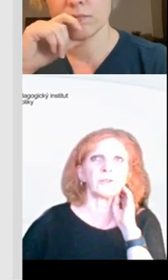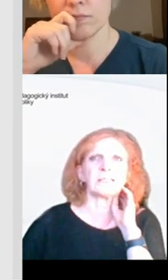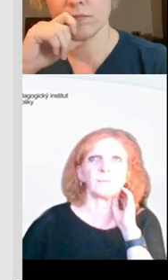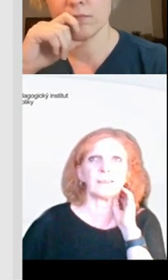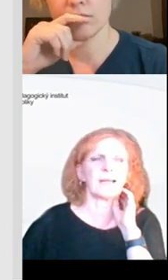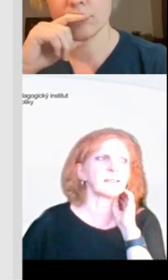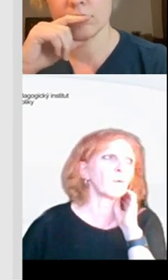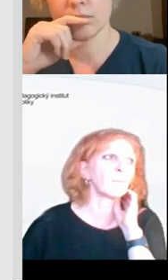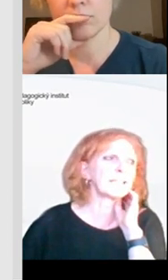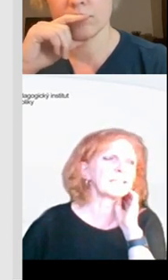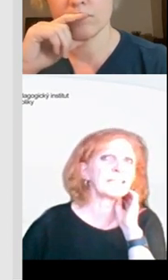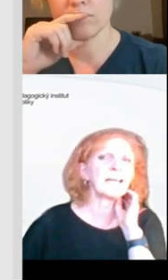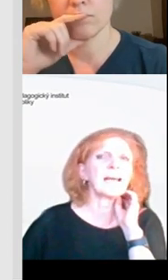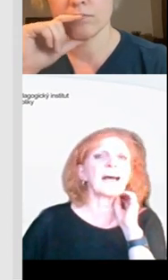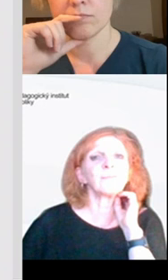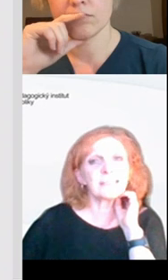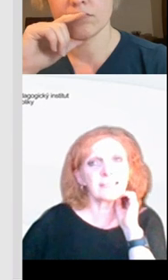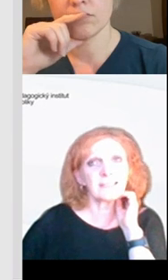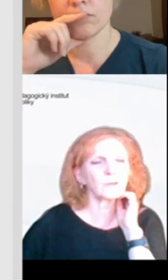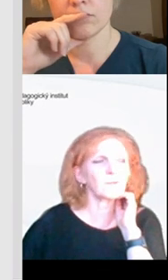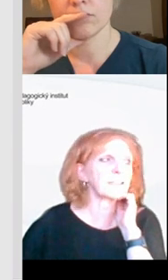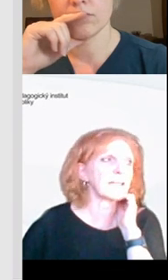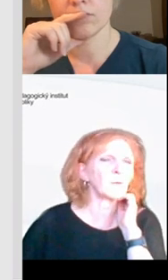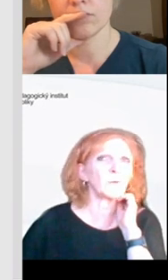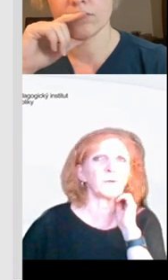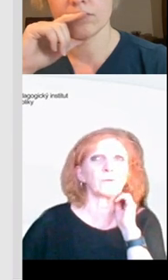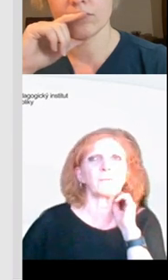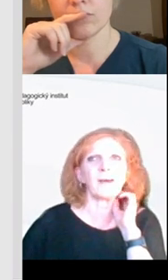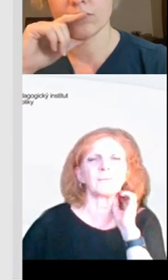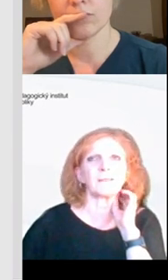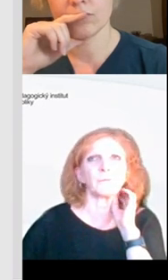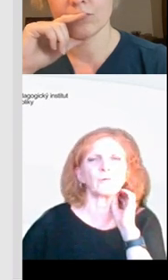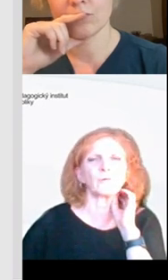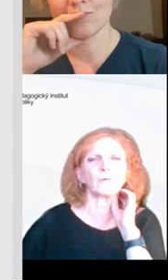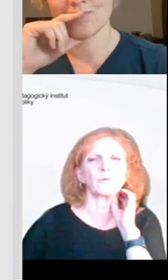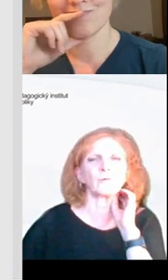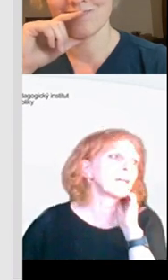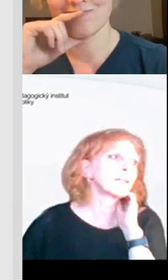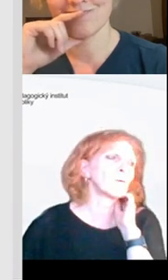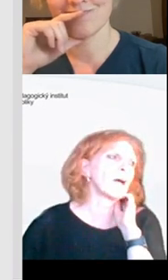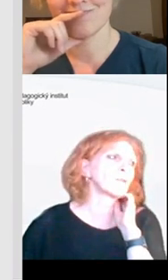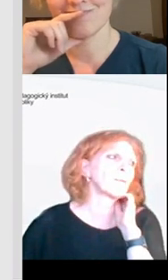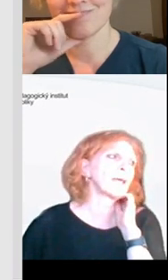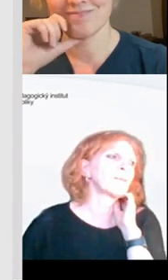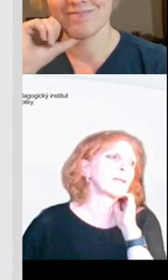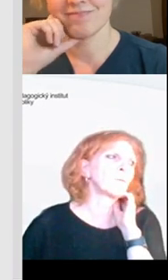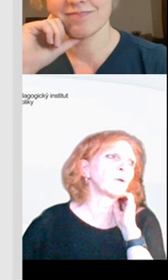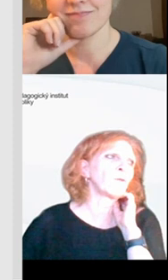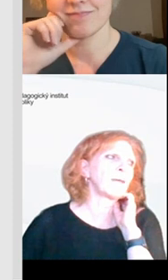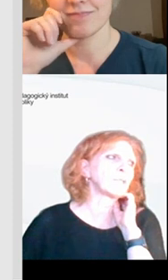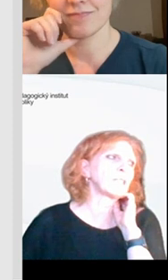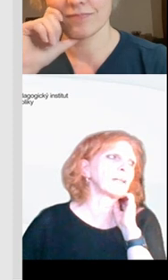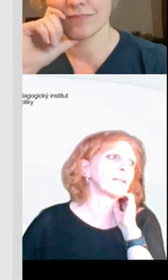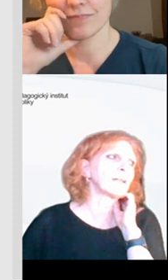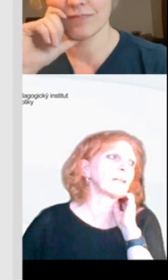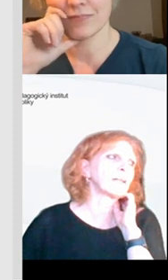dosahvat v prostřednictvím digitálních kompetencií, ale více zase dozvíte za chvilku, protože my vám ten postup konkrétně ukážeme v jednom